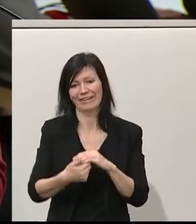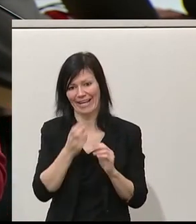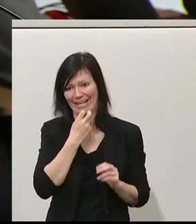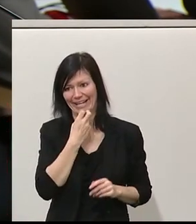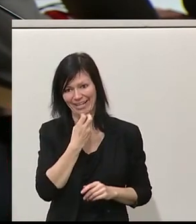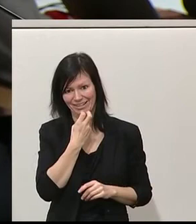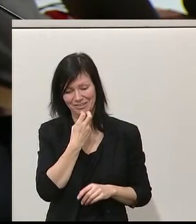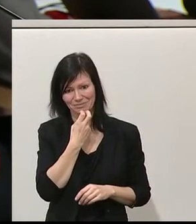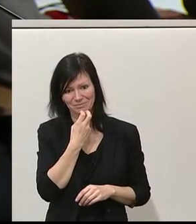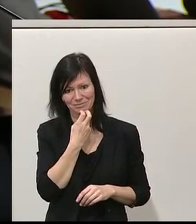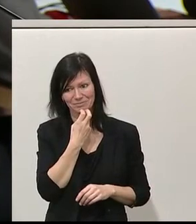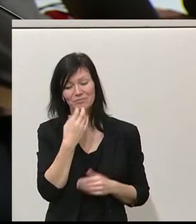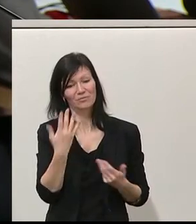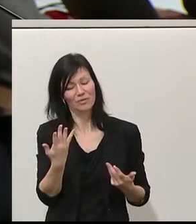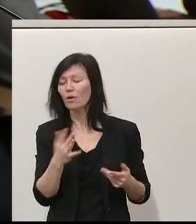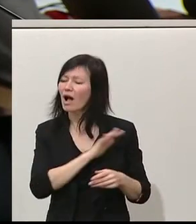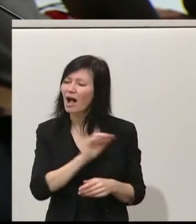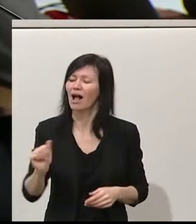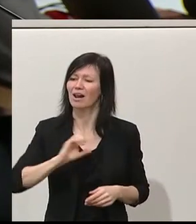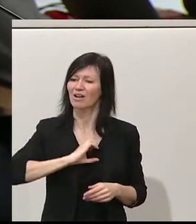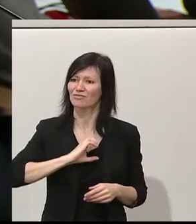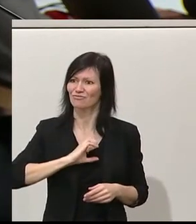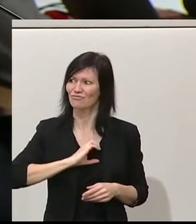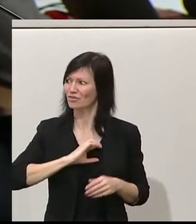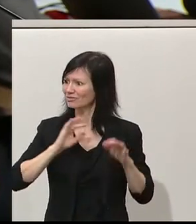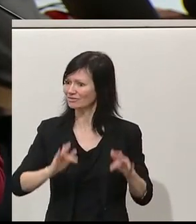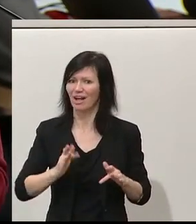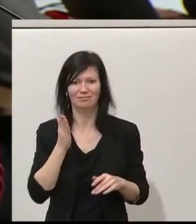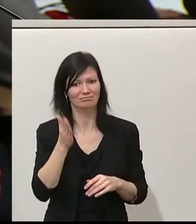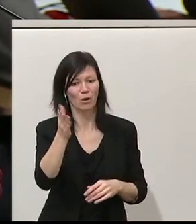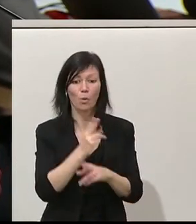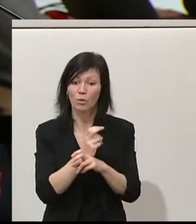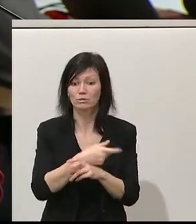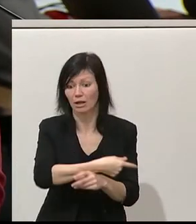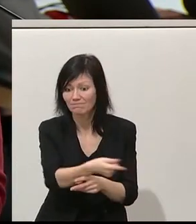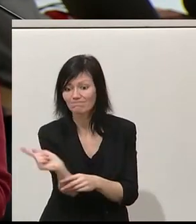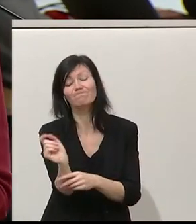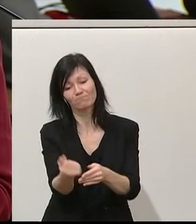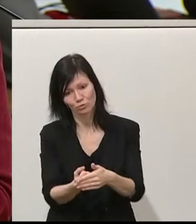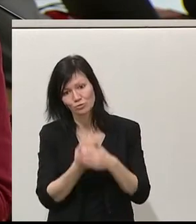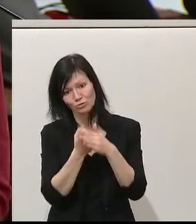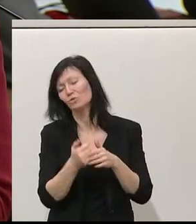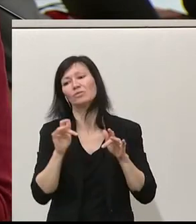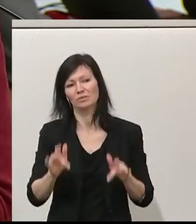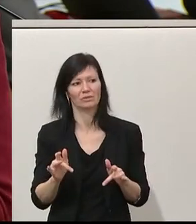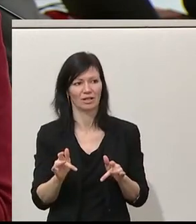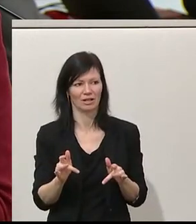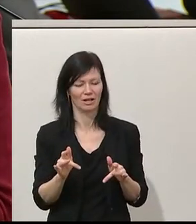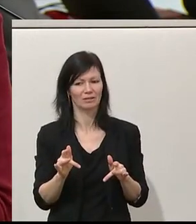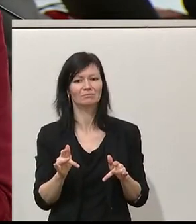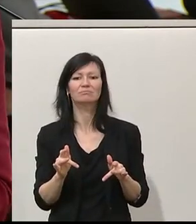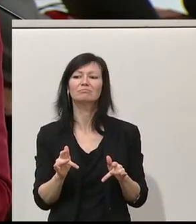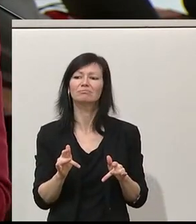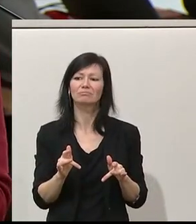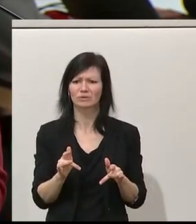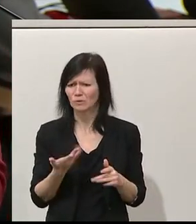wirklich Chancen hat und wofür es in der Bevölkerung wirklich eine massive Unterstützung kriegt. Und wenn wir uns vor Augen halten,